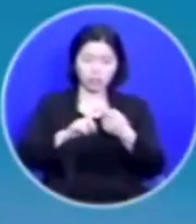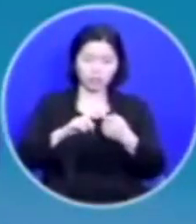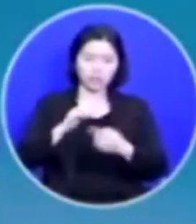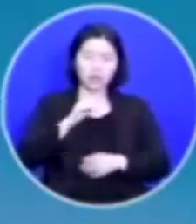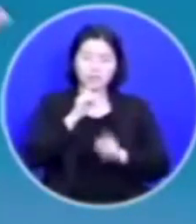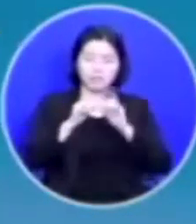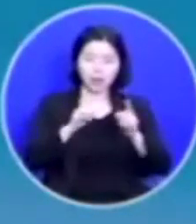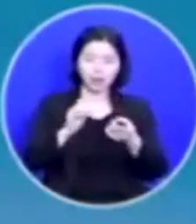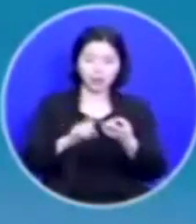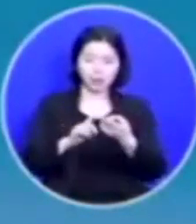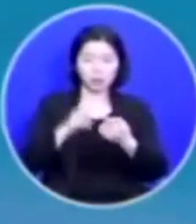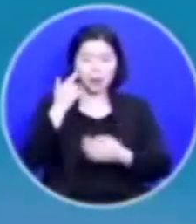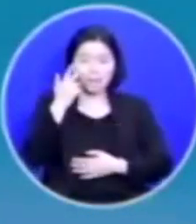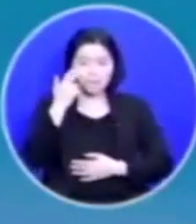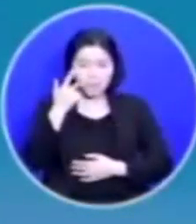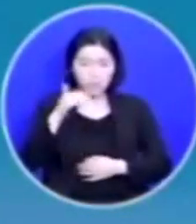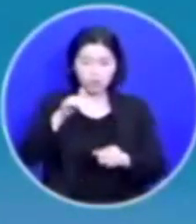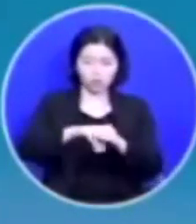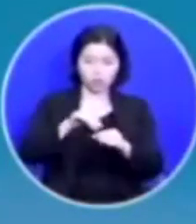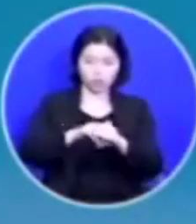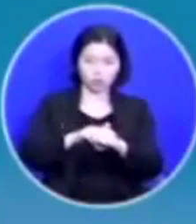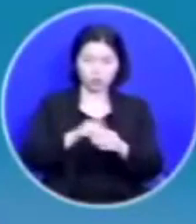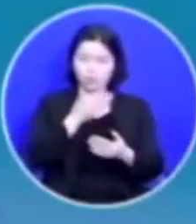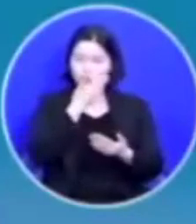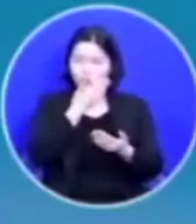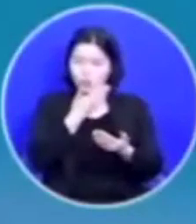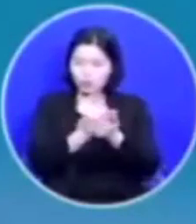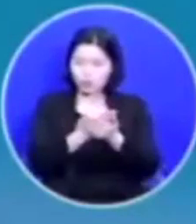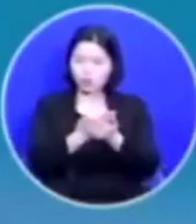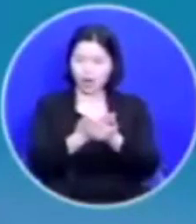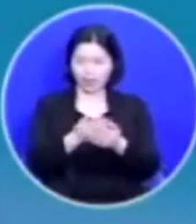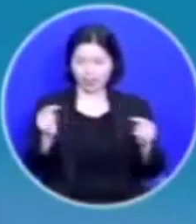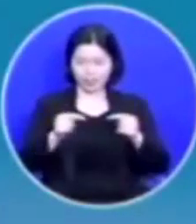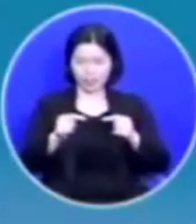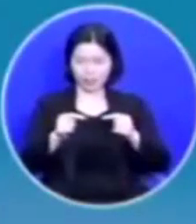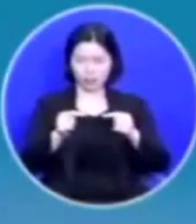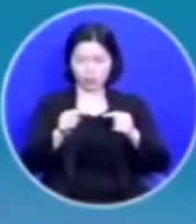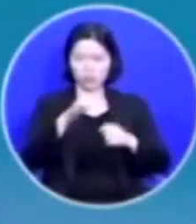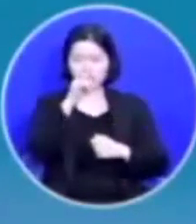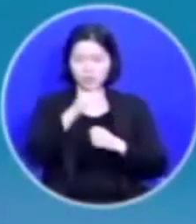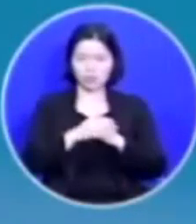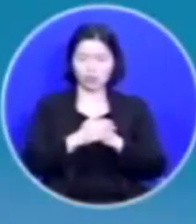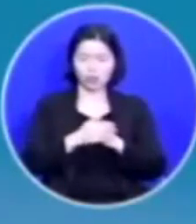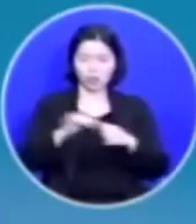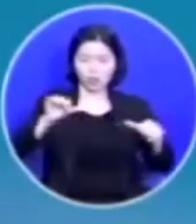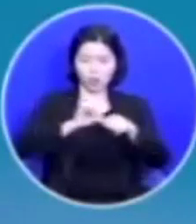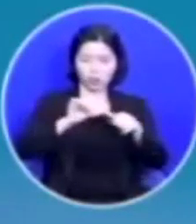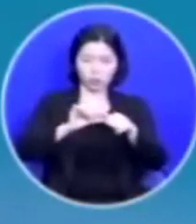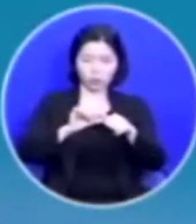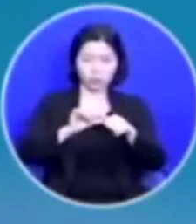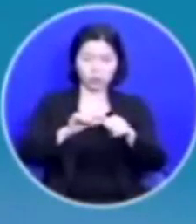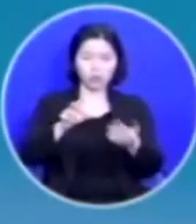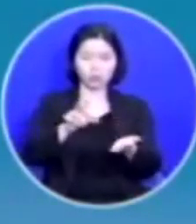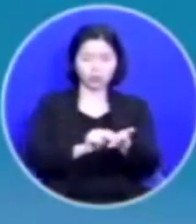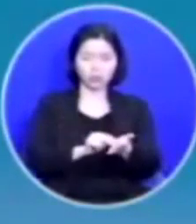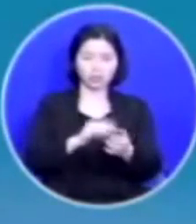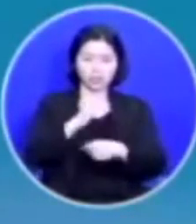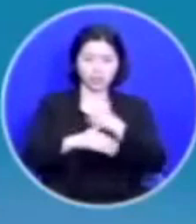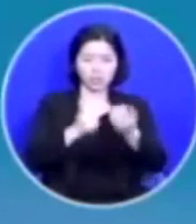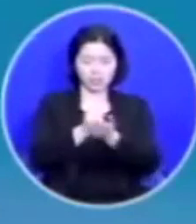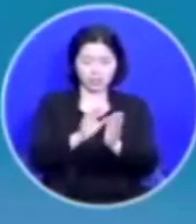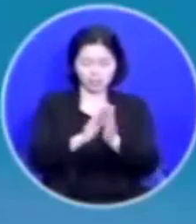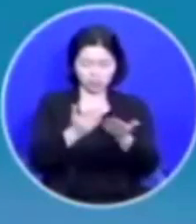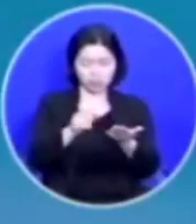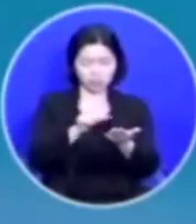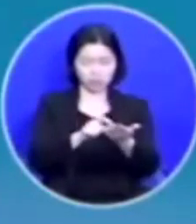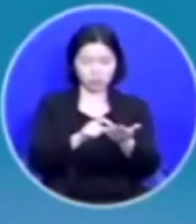지금 미국 선거에 중요한 이슈가 되어 있지만 동성애의 문제는 성경은 단호합니다